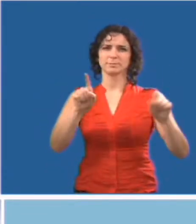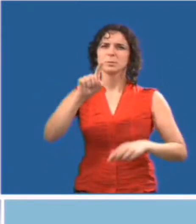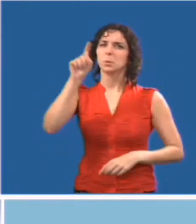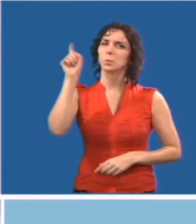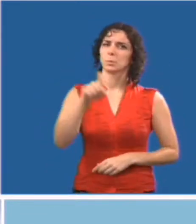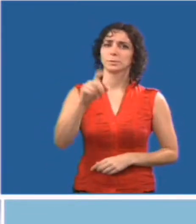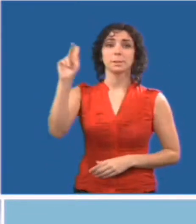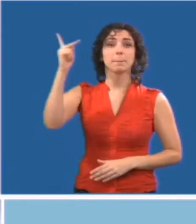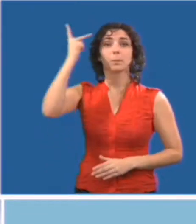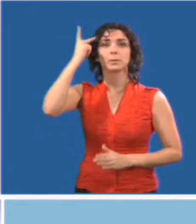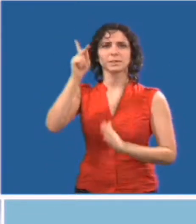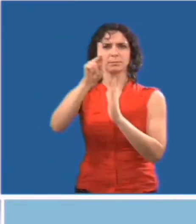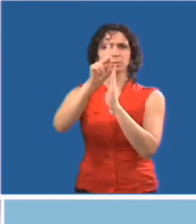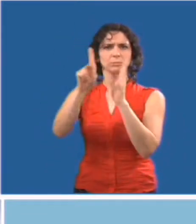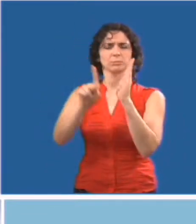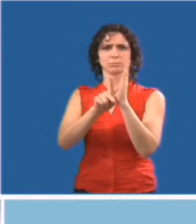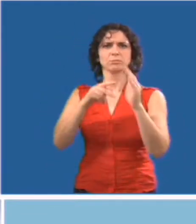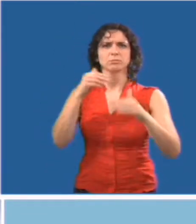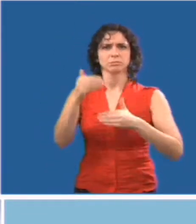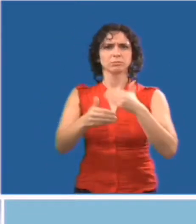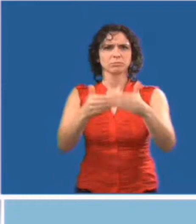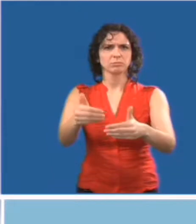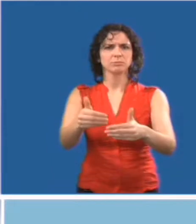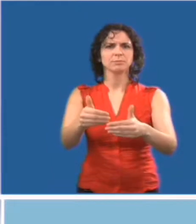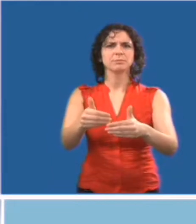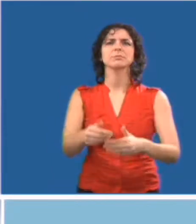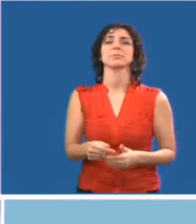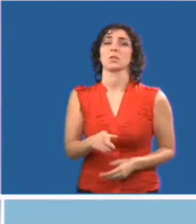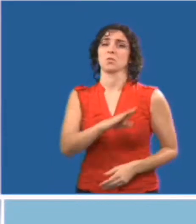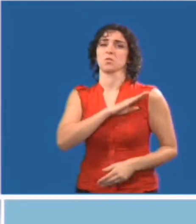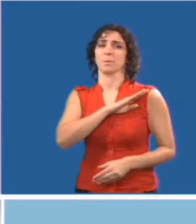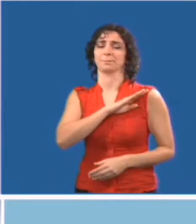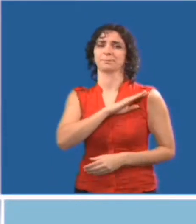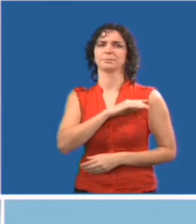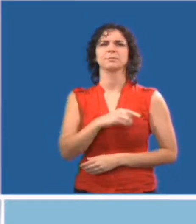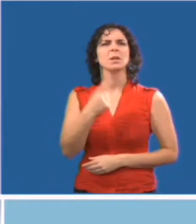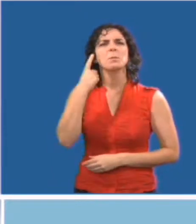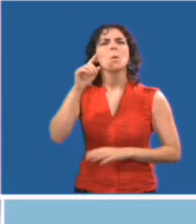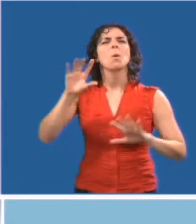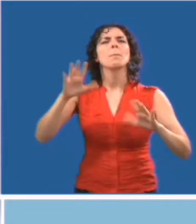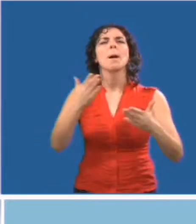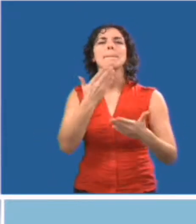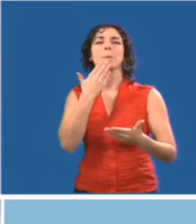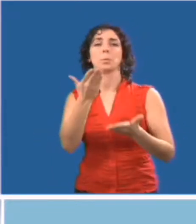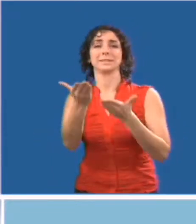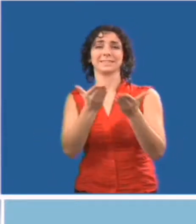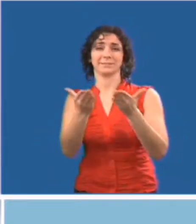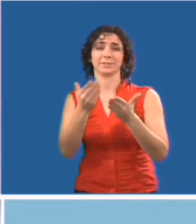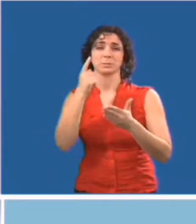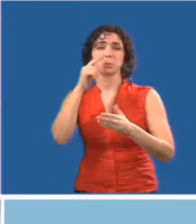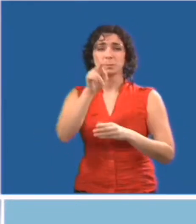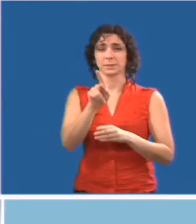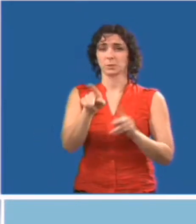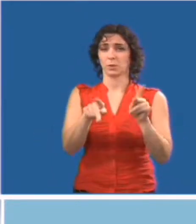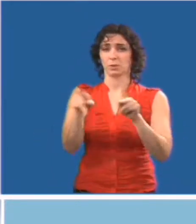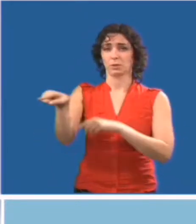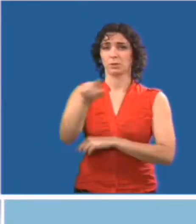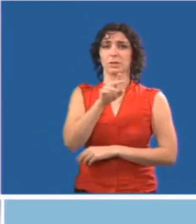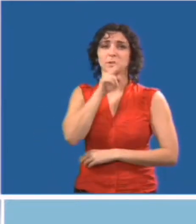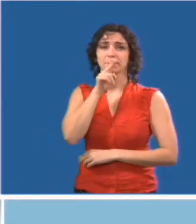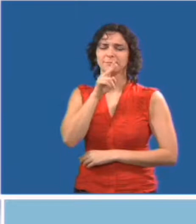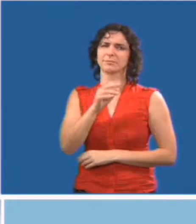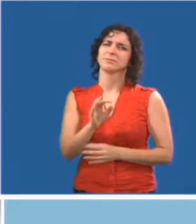politique et des procédures sur la prestation de biens et de services aux personnes handicapées. Ils doivent